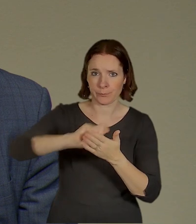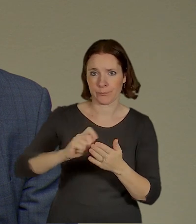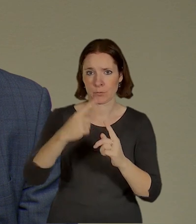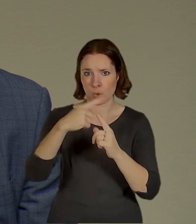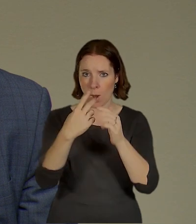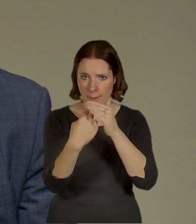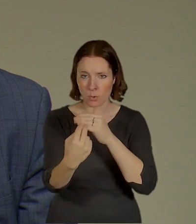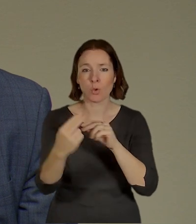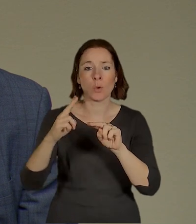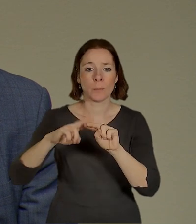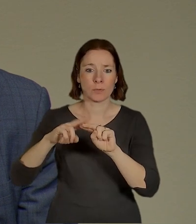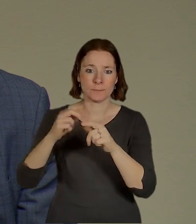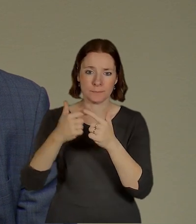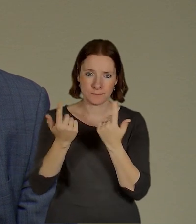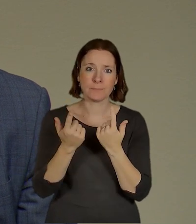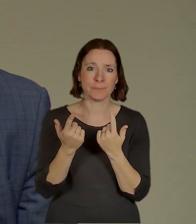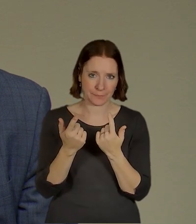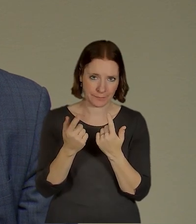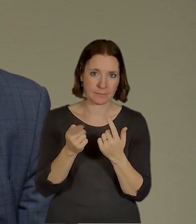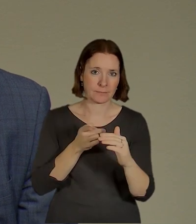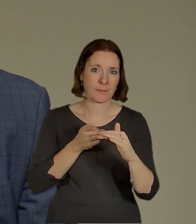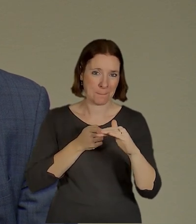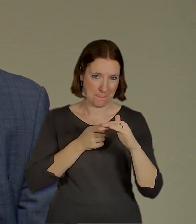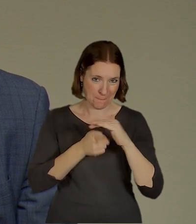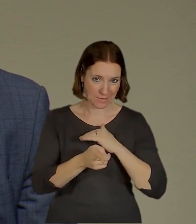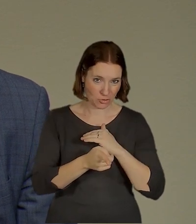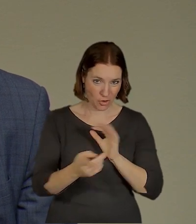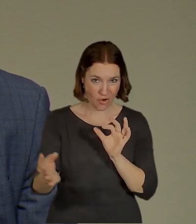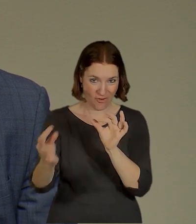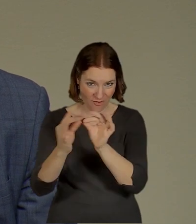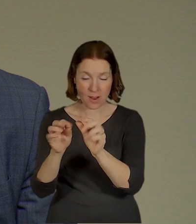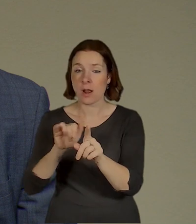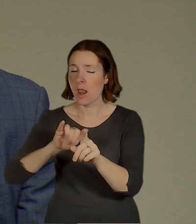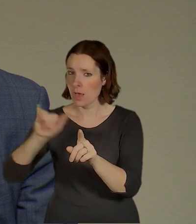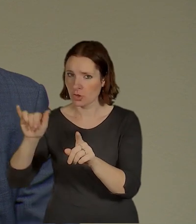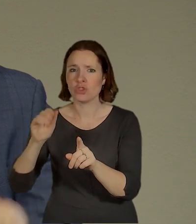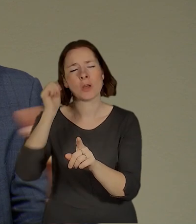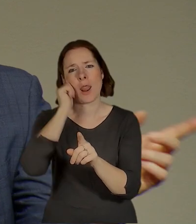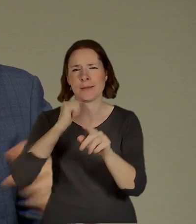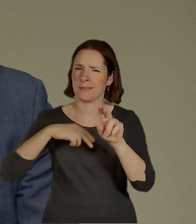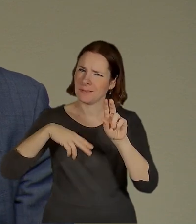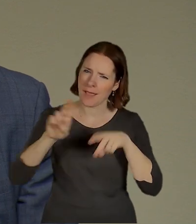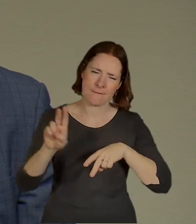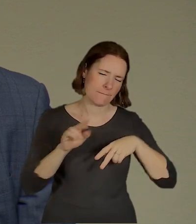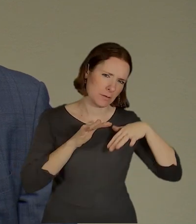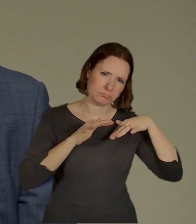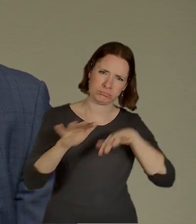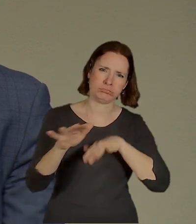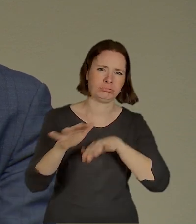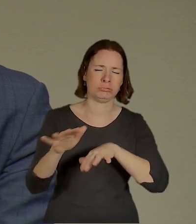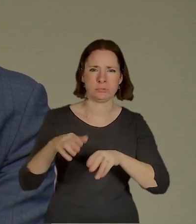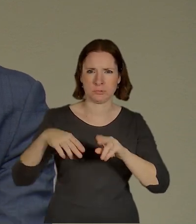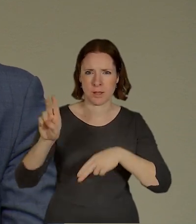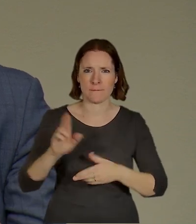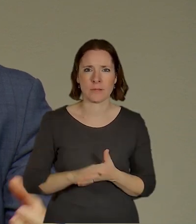nejvytíženější linka, ta, co nám jezdí teďka vlastně na na to letiště. A